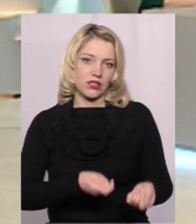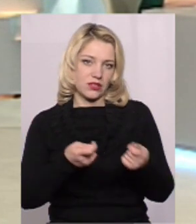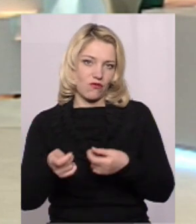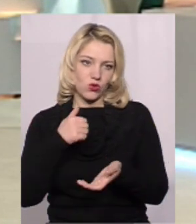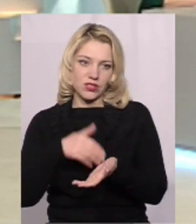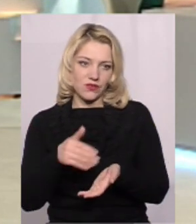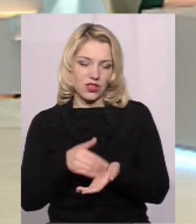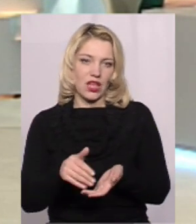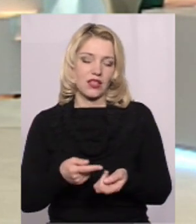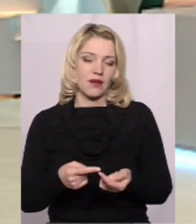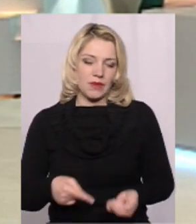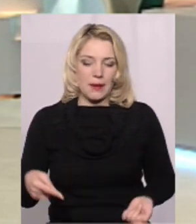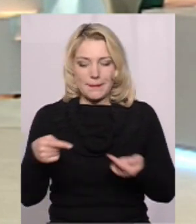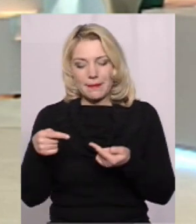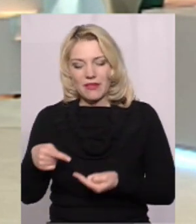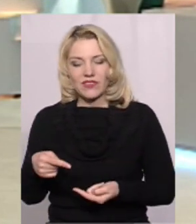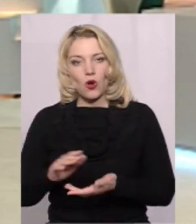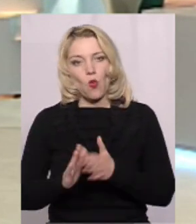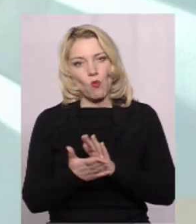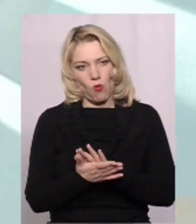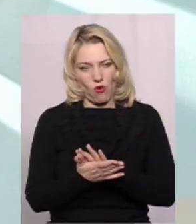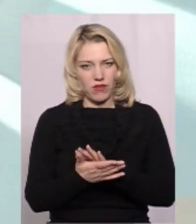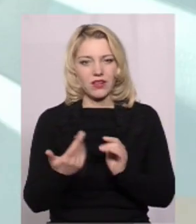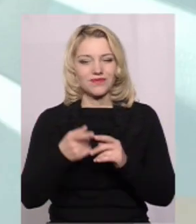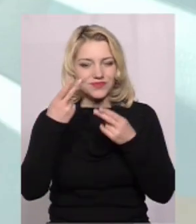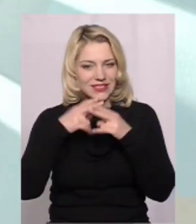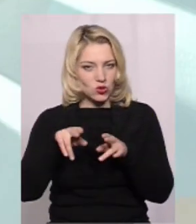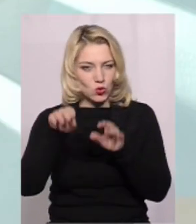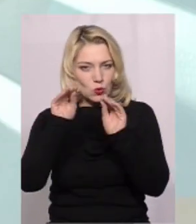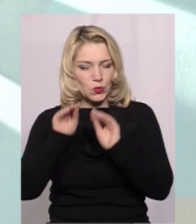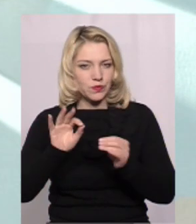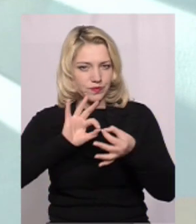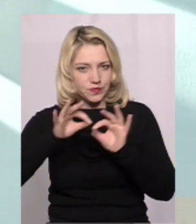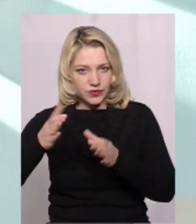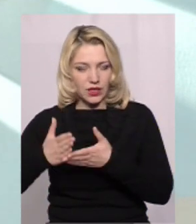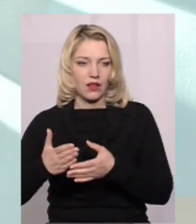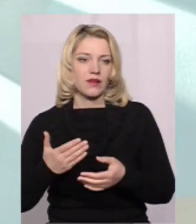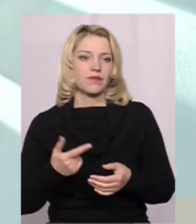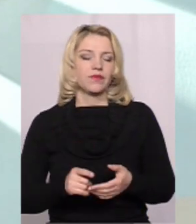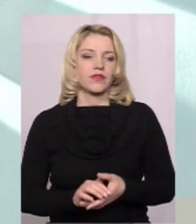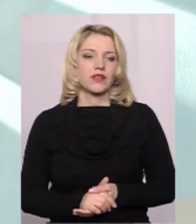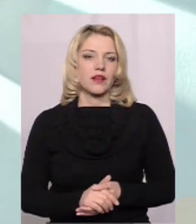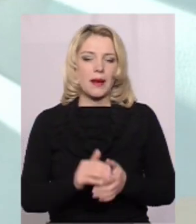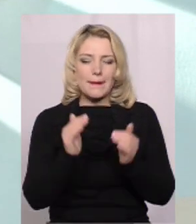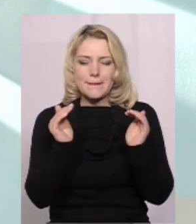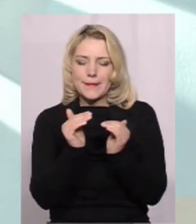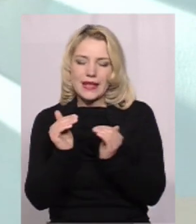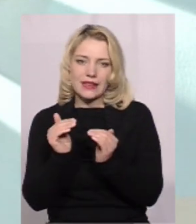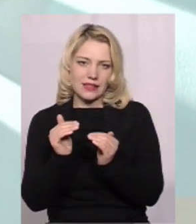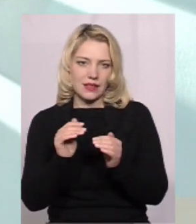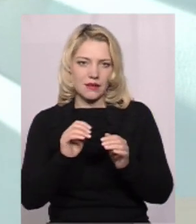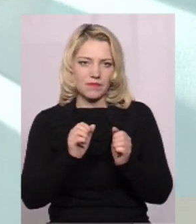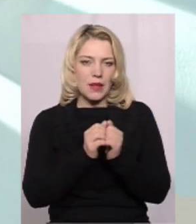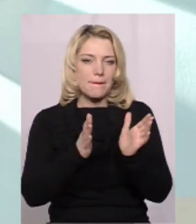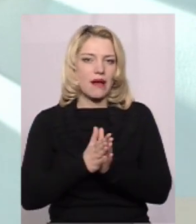певних, знов таки, умовах, я не хочу, скажімо так, цитувати інструкцію Але дозволяється вона дрібними партіями завозиться Проводиться лабораторне дослідження